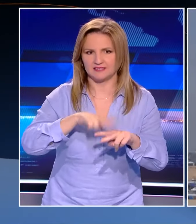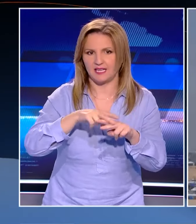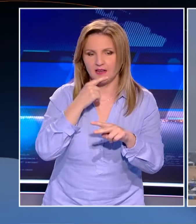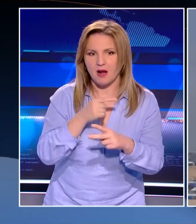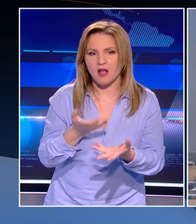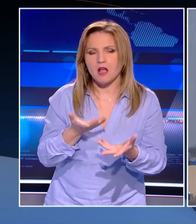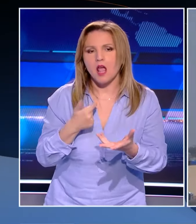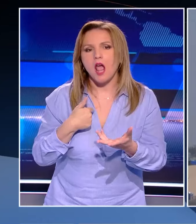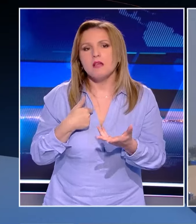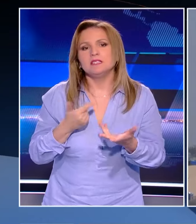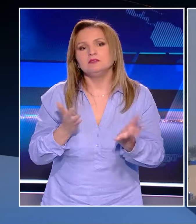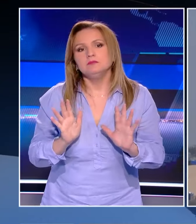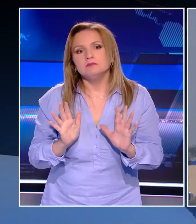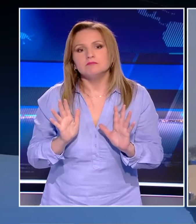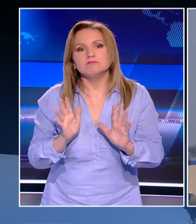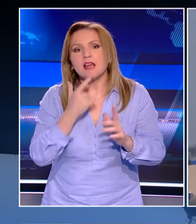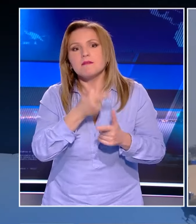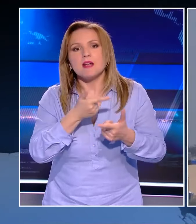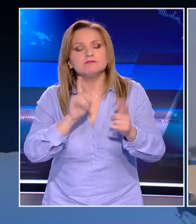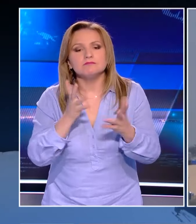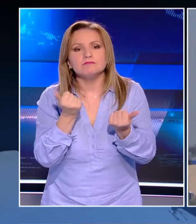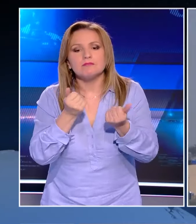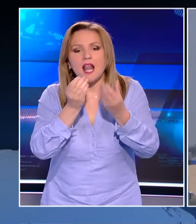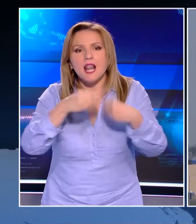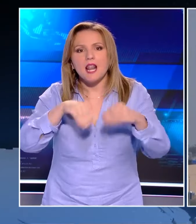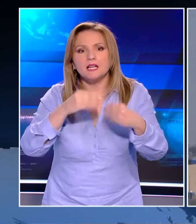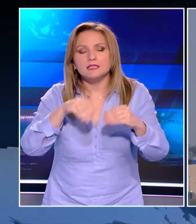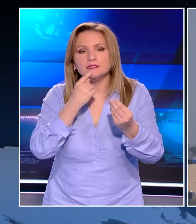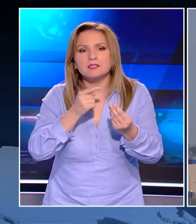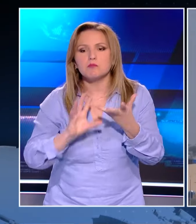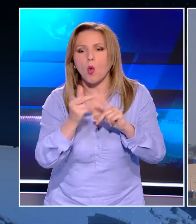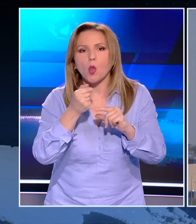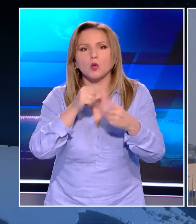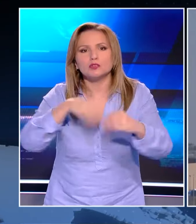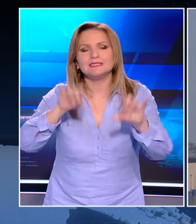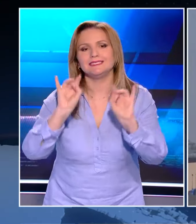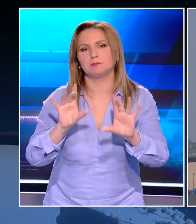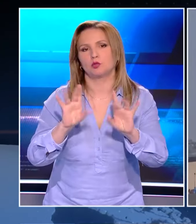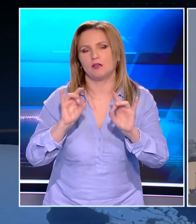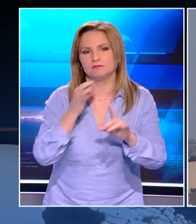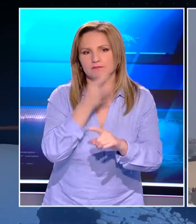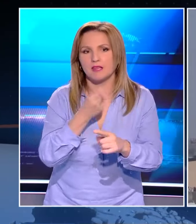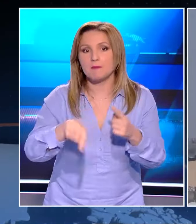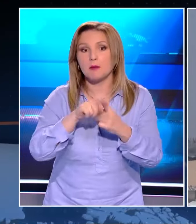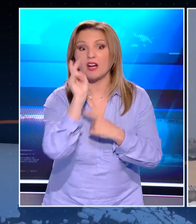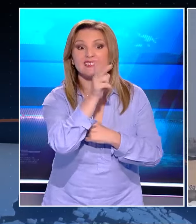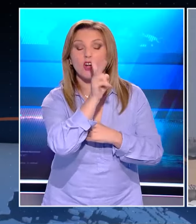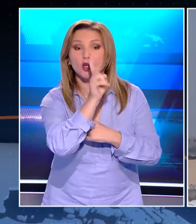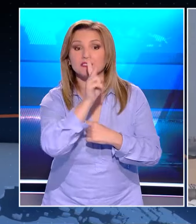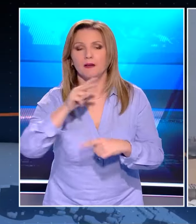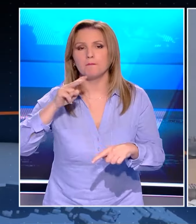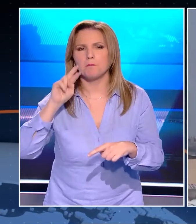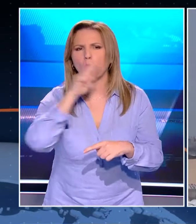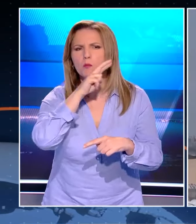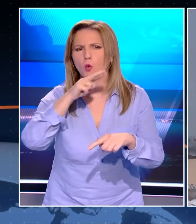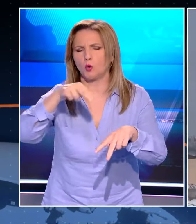δεν υπάρχει επίσης, επιβεβαίωσε, ότι δεν υπάρχει πρόοδος και παράδο αυτά κατηγόρησε τον Μπέντζαμιν Νετανιάχου ότι